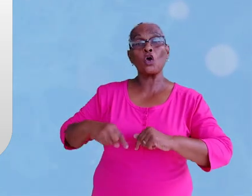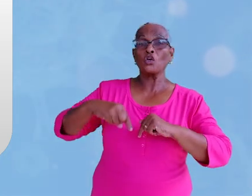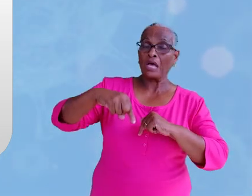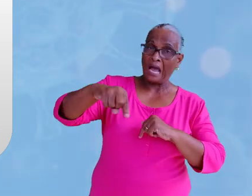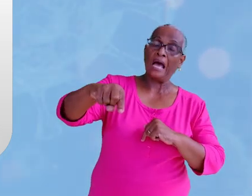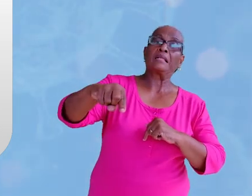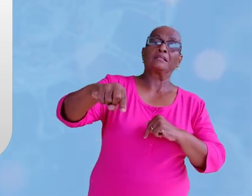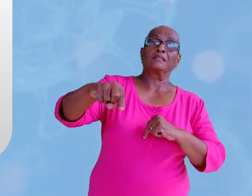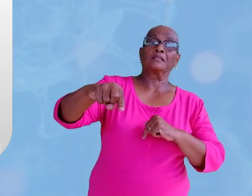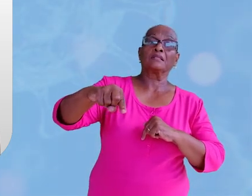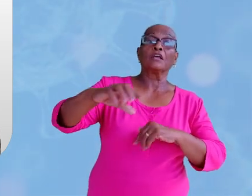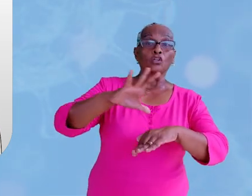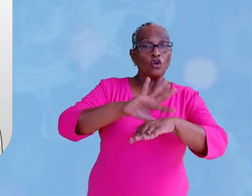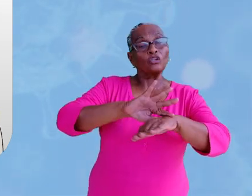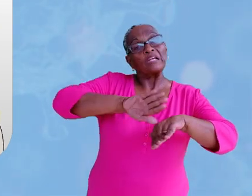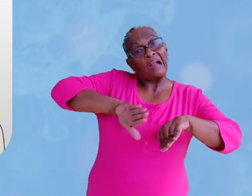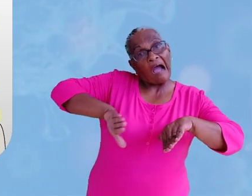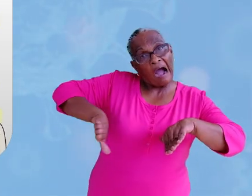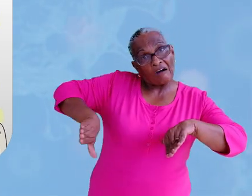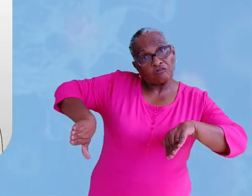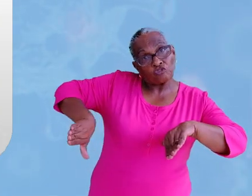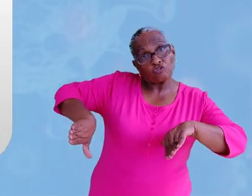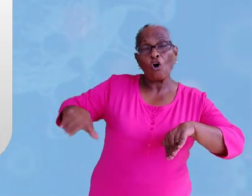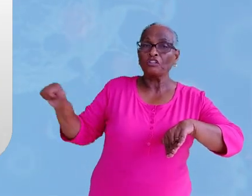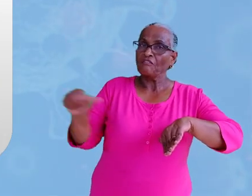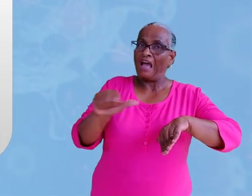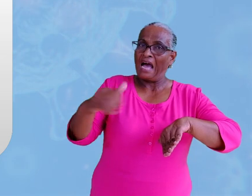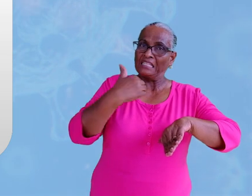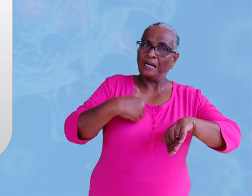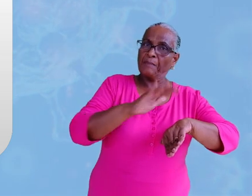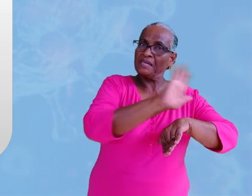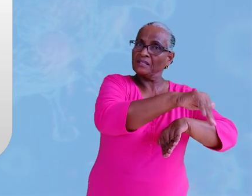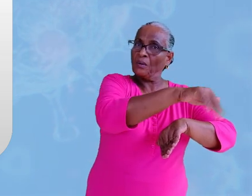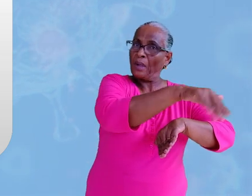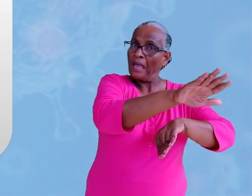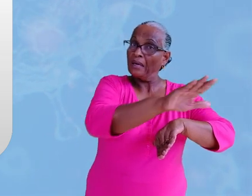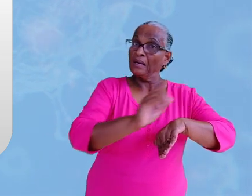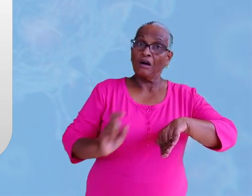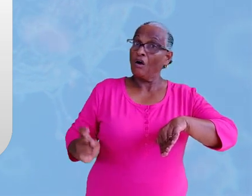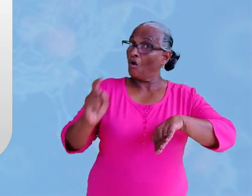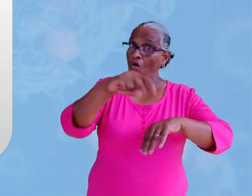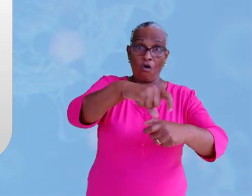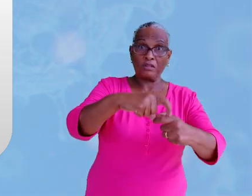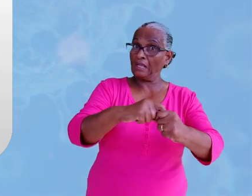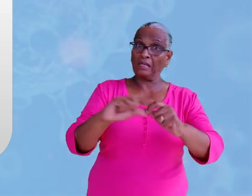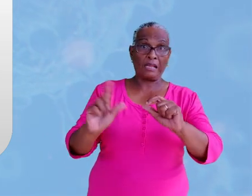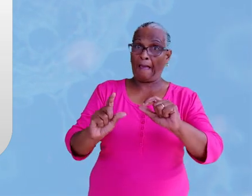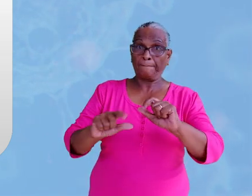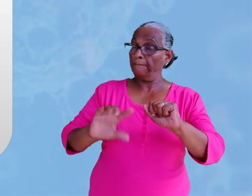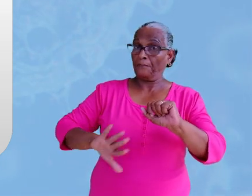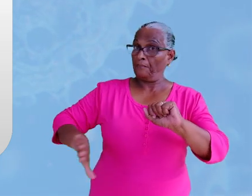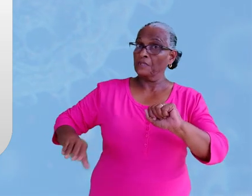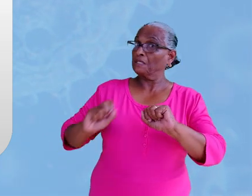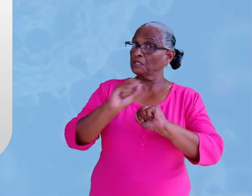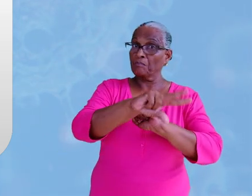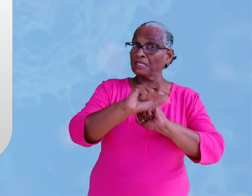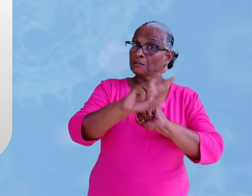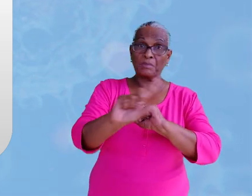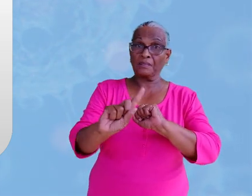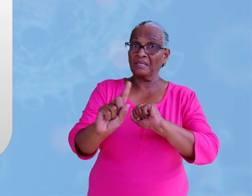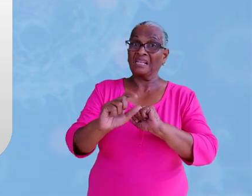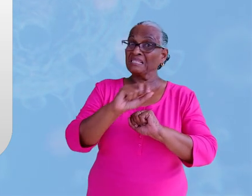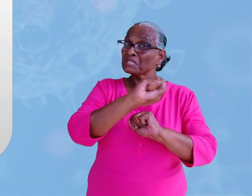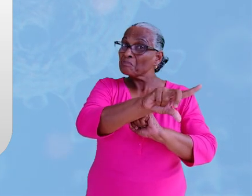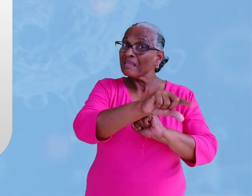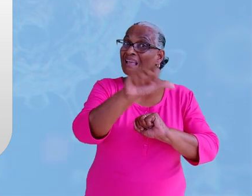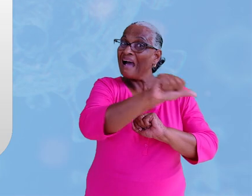De dokter gaat je afzonderen, isoleren van andere mensen om te voorkomen dat je anderen besmet die